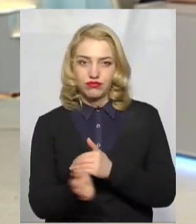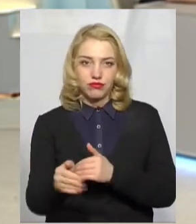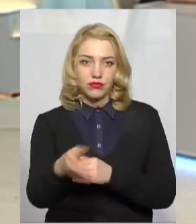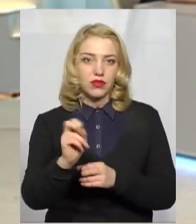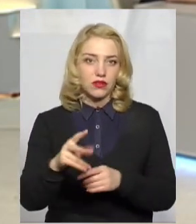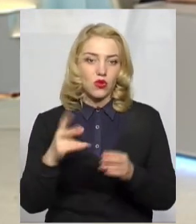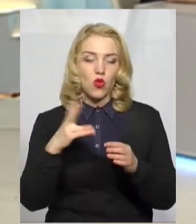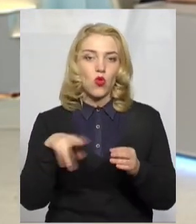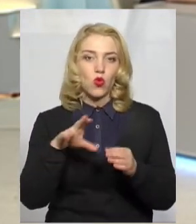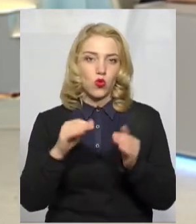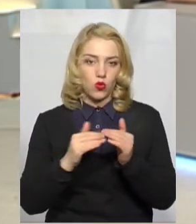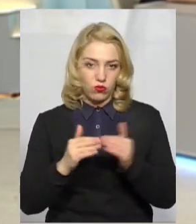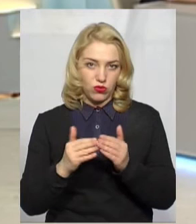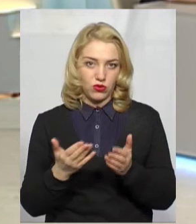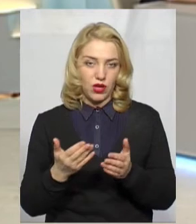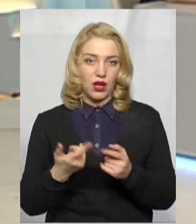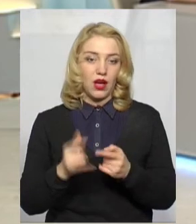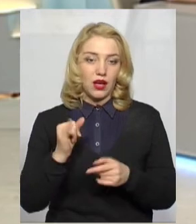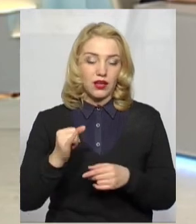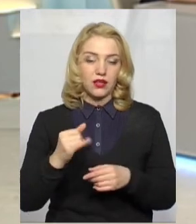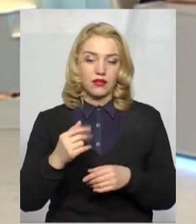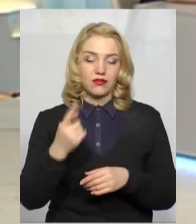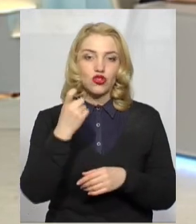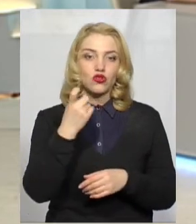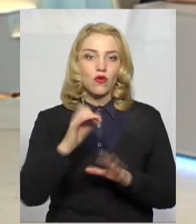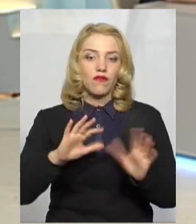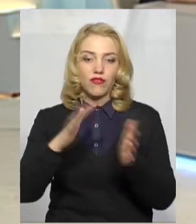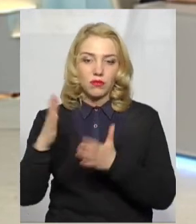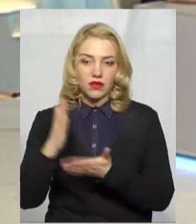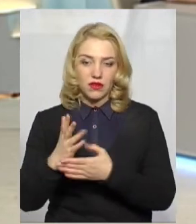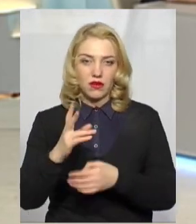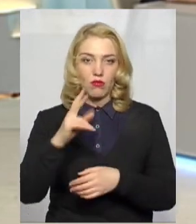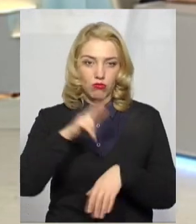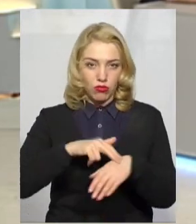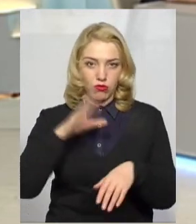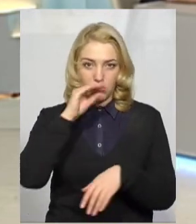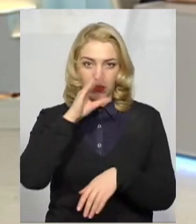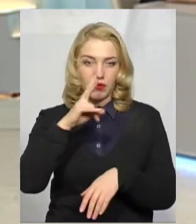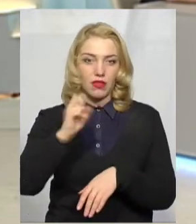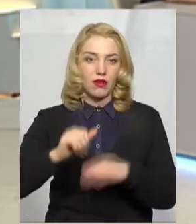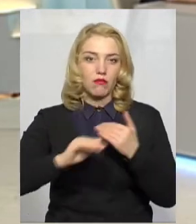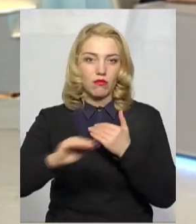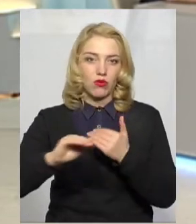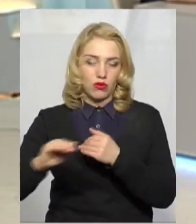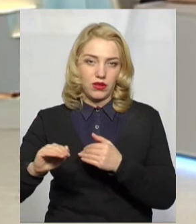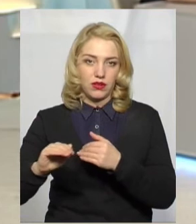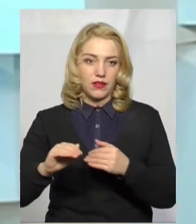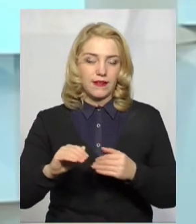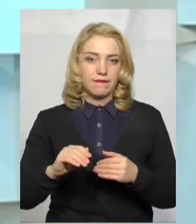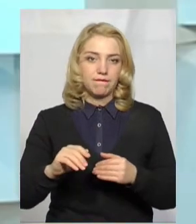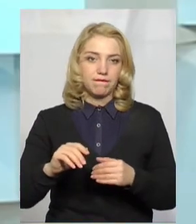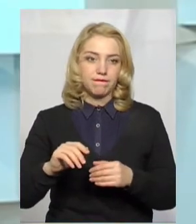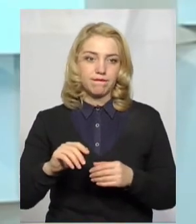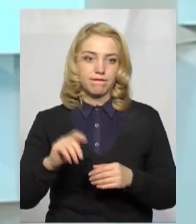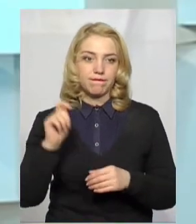І він казав, що понад 100 випадків завдяки поліції вдалося там десь на полях затримувати цих людей. Що це буває за ситуацією, яким чином